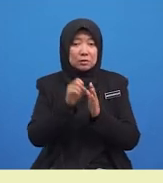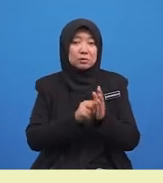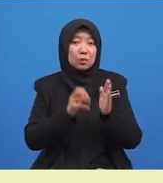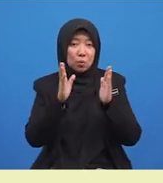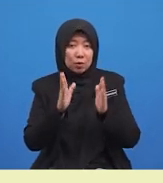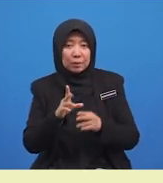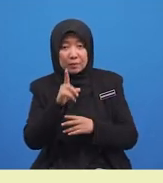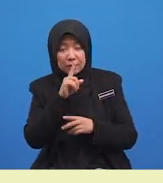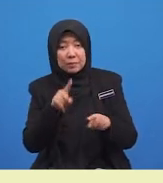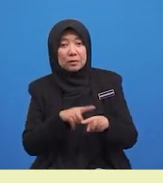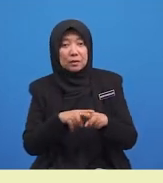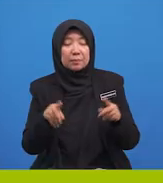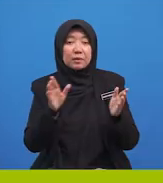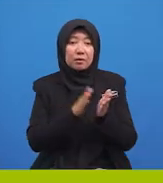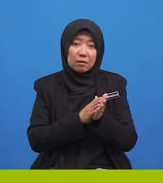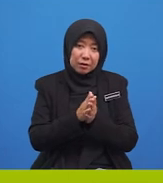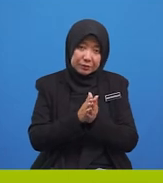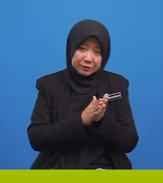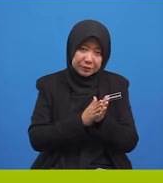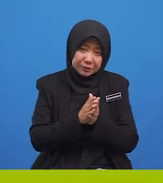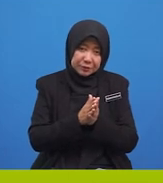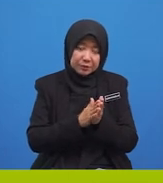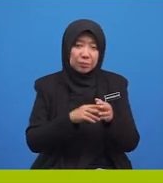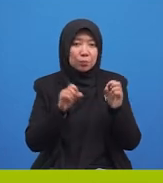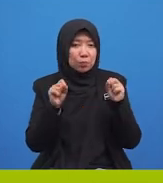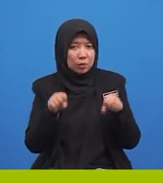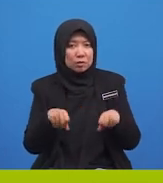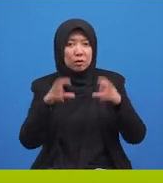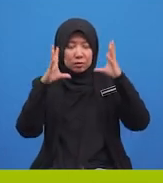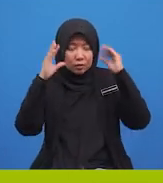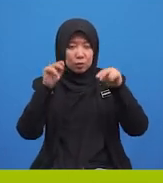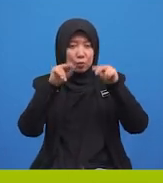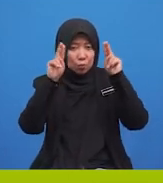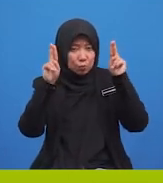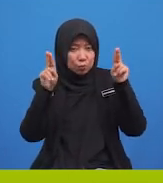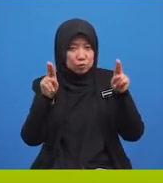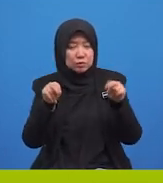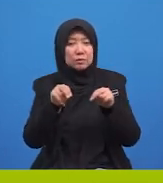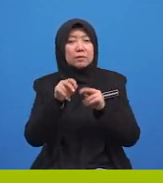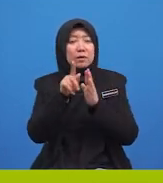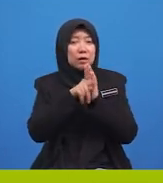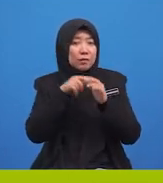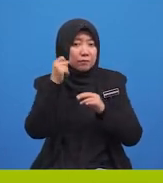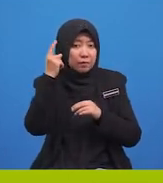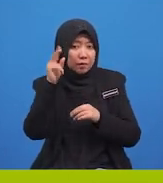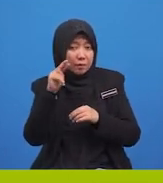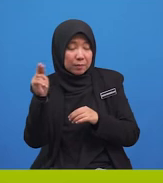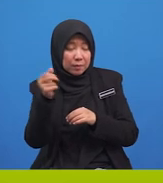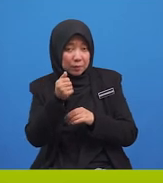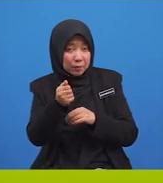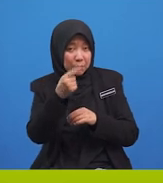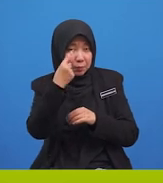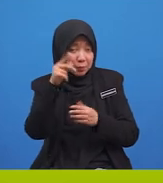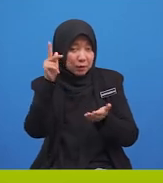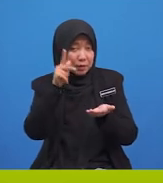tetapi rajin. Boleh Cikgu uji kefahaman kamu untuk mengenalpasti predikat